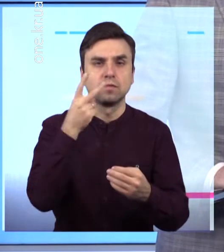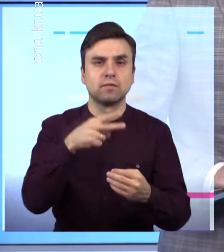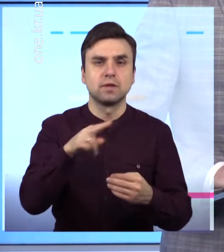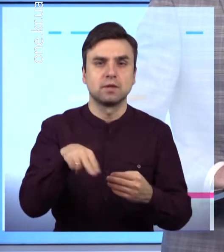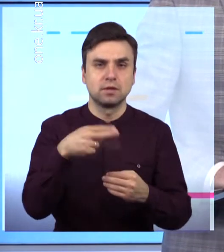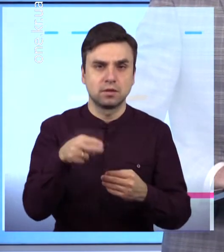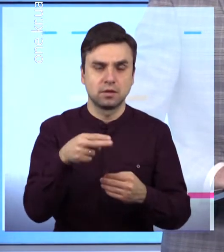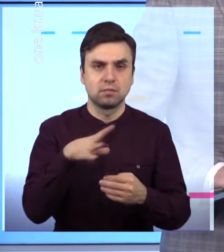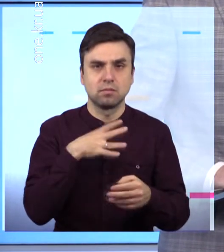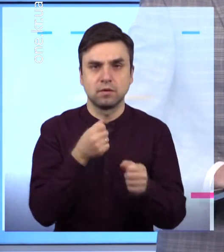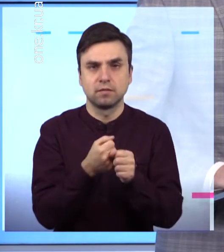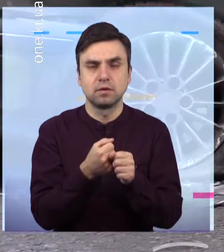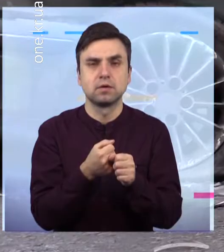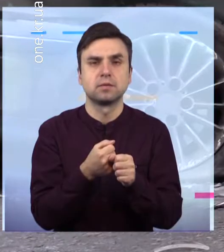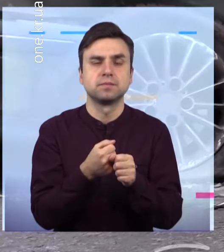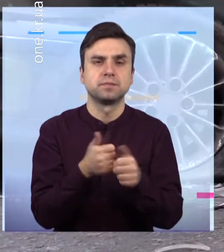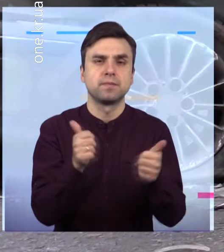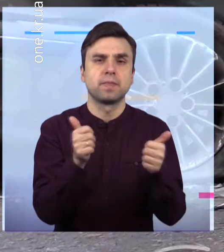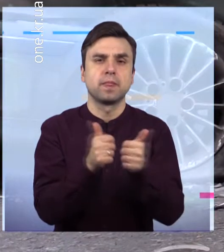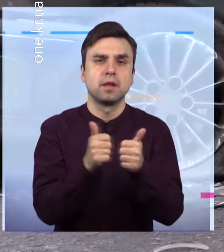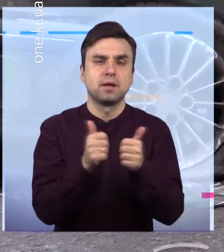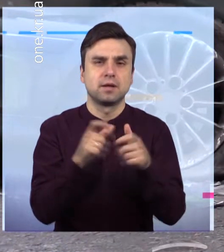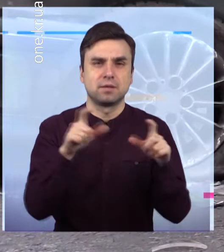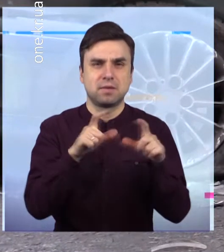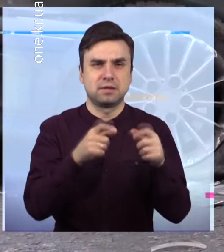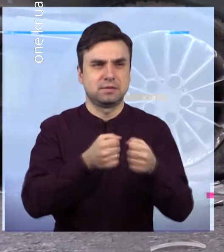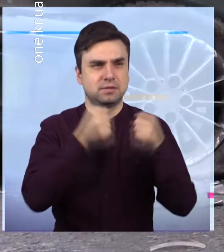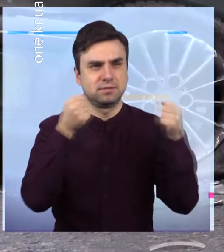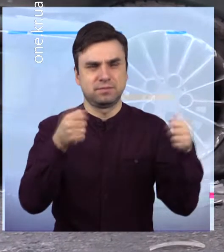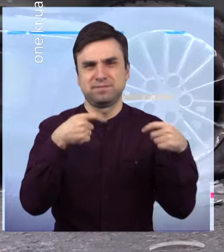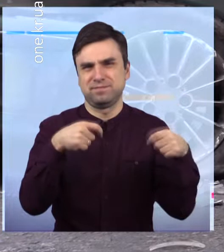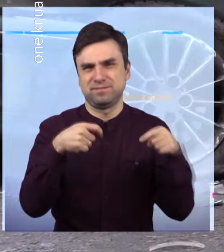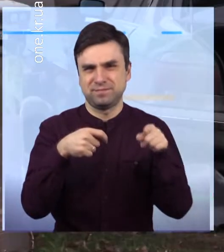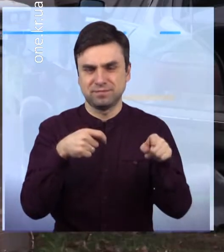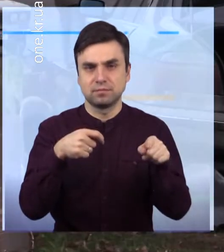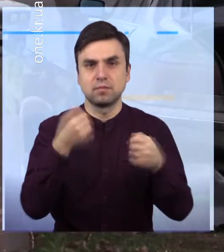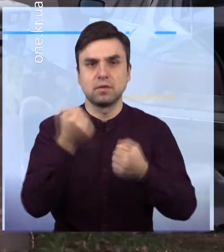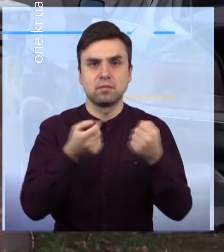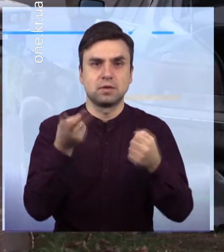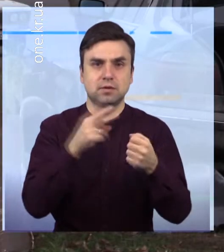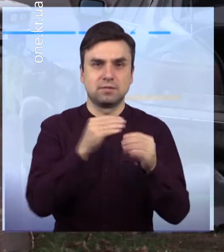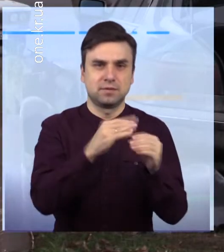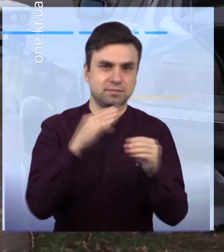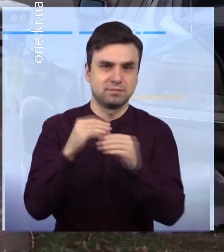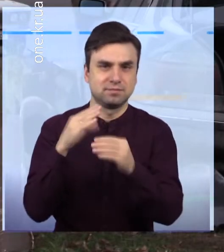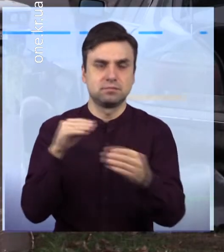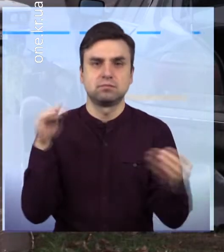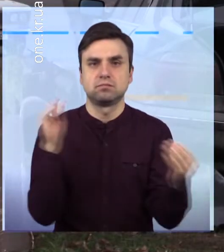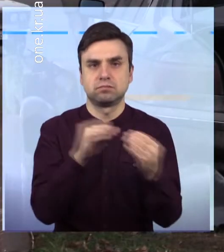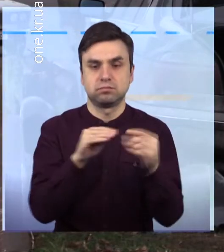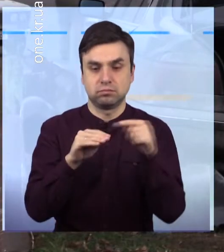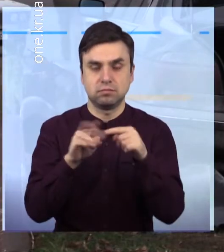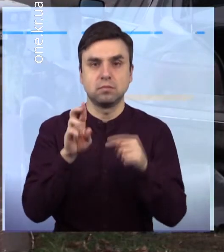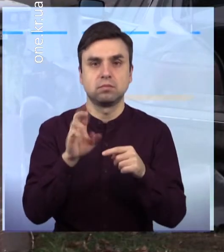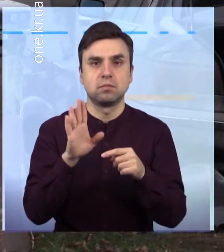Неподалік від торгівельно-розважального центру зіштовхнулись два автомобіля Саме водій БМВ врізався у службовий автомобіль